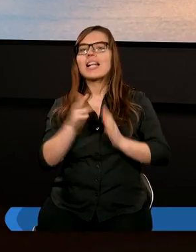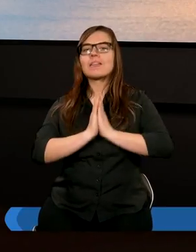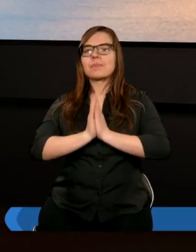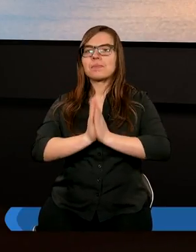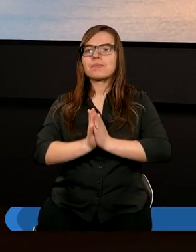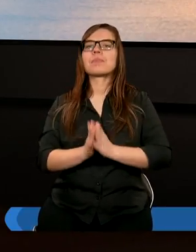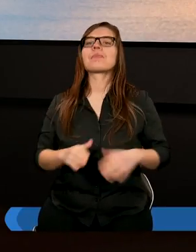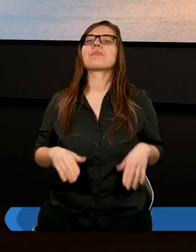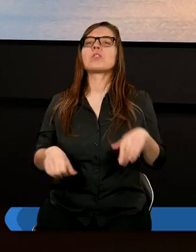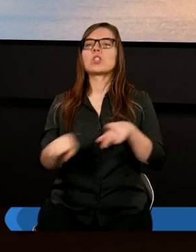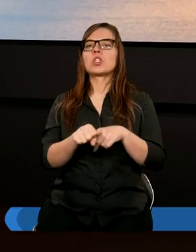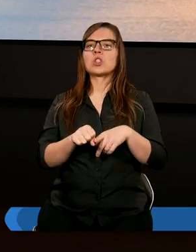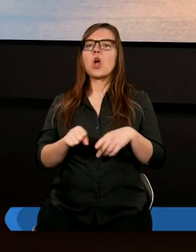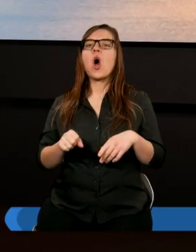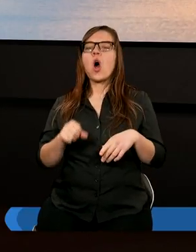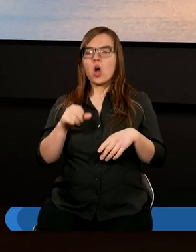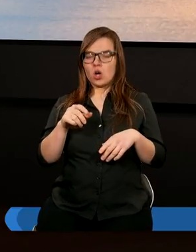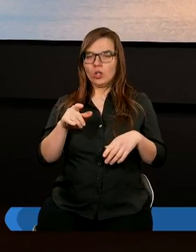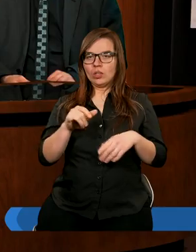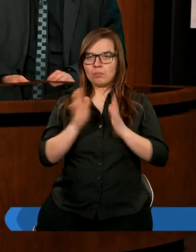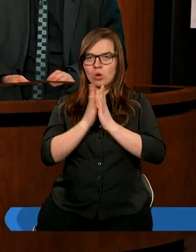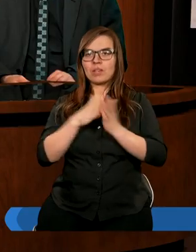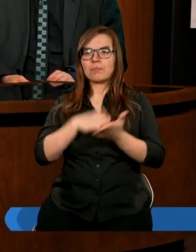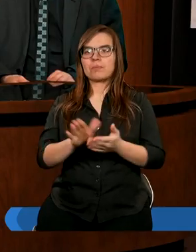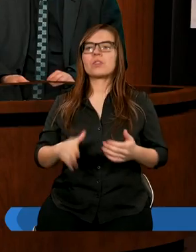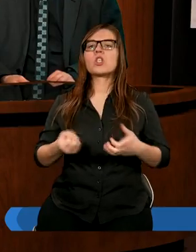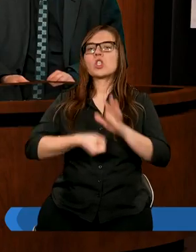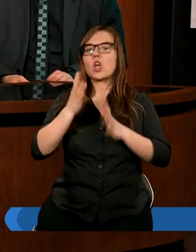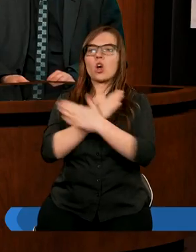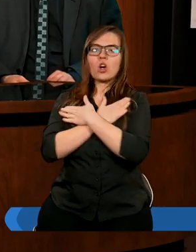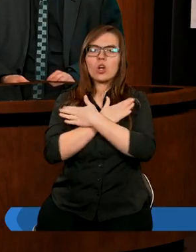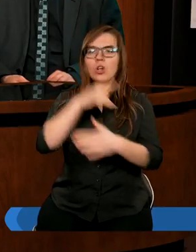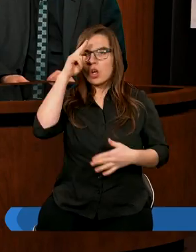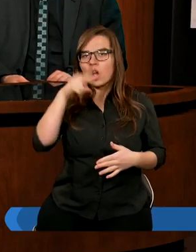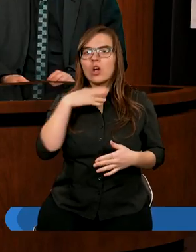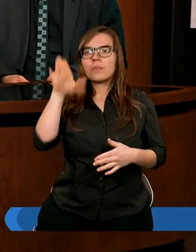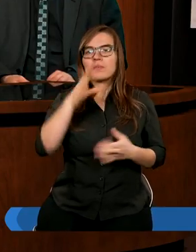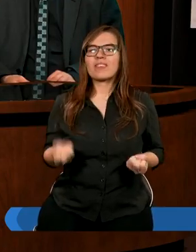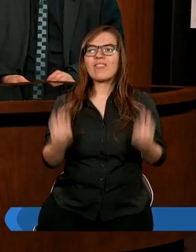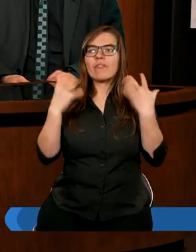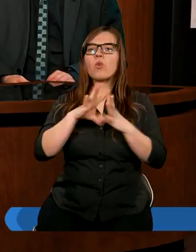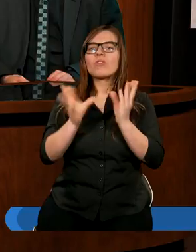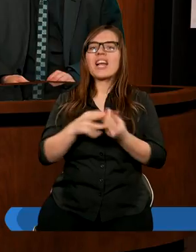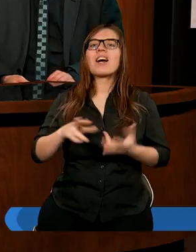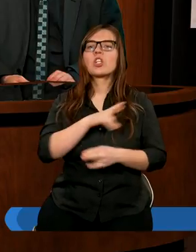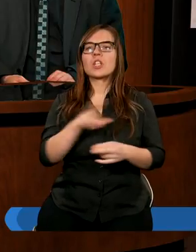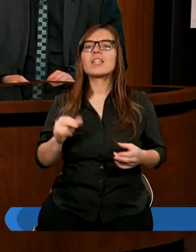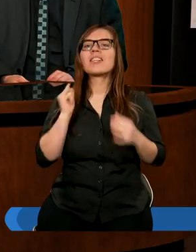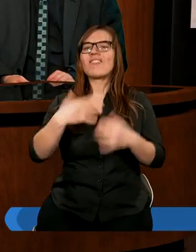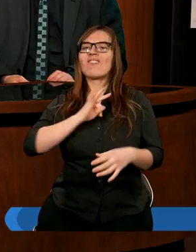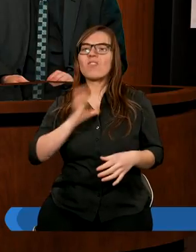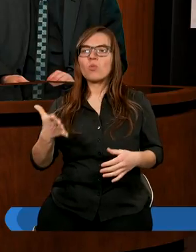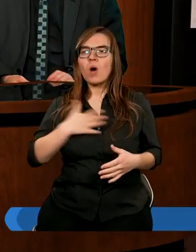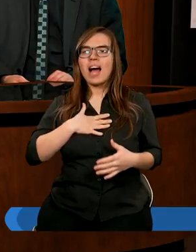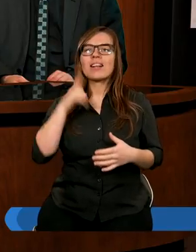do modlitwy początkowej. Drogi kochany nasz Boże i Panie, Stwórco Wszechrzeczy i